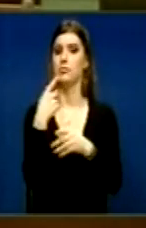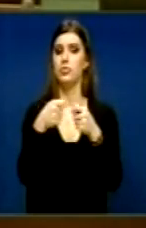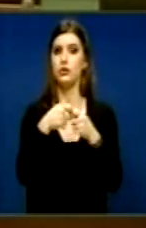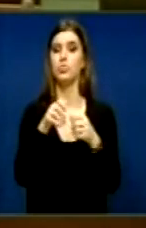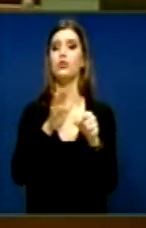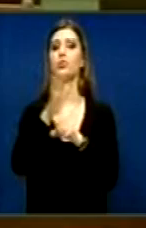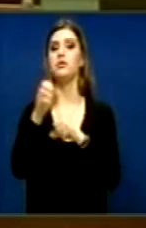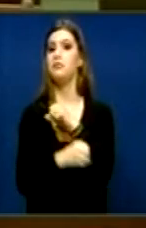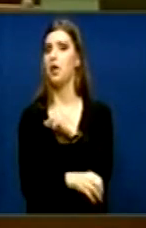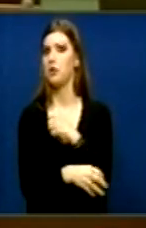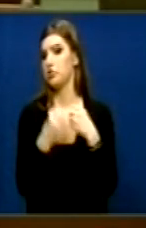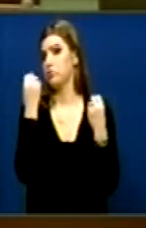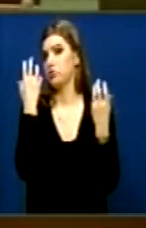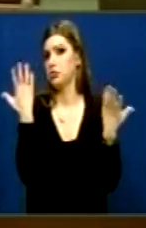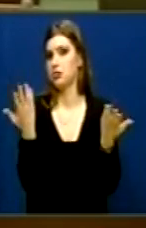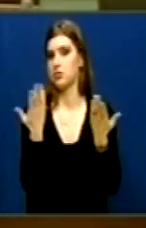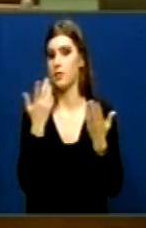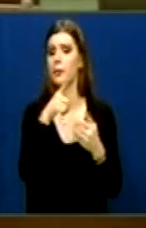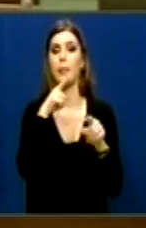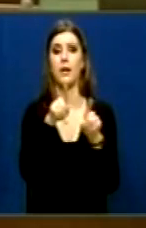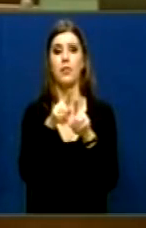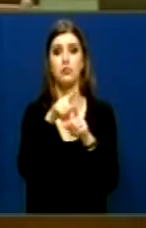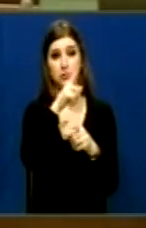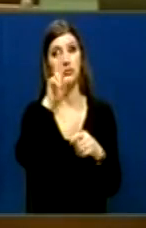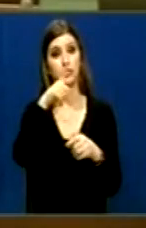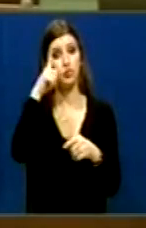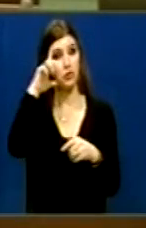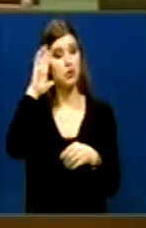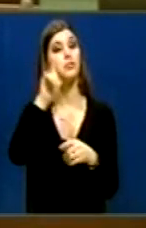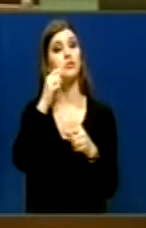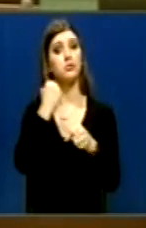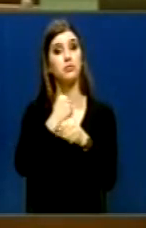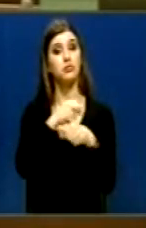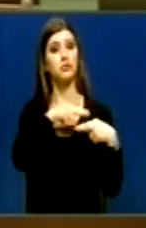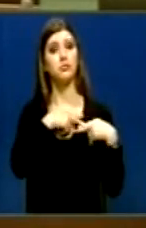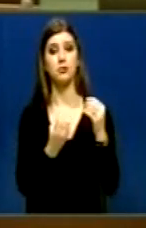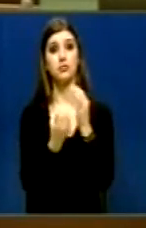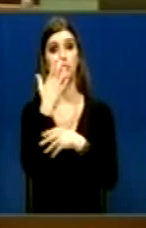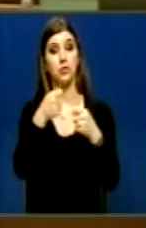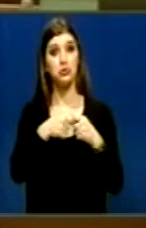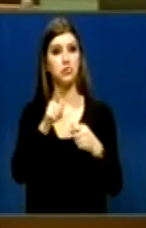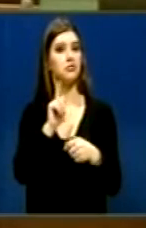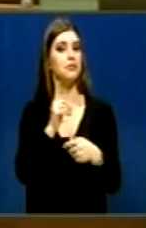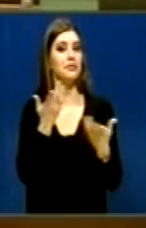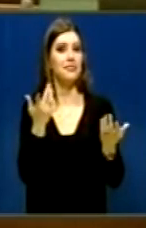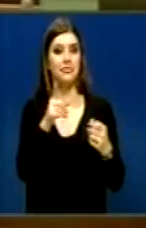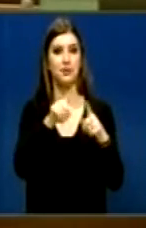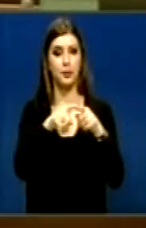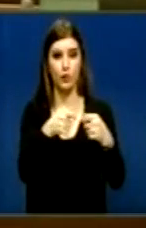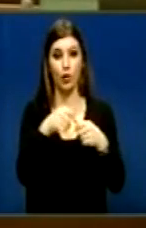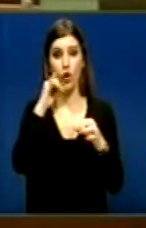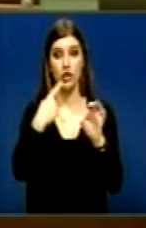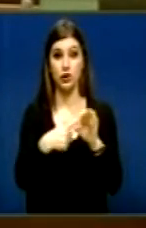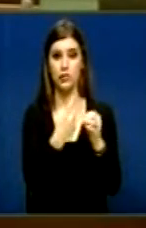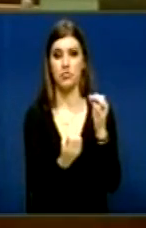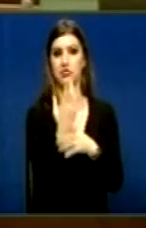asë një vend demokratik Që kryojiministri merë me kryin në OEC Bile, bile, ku kryojiministri kryon OEC Ato mos që në OEC Se nuk janë organizata jo që veritara